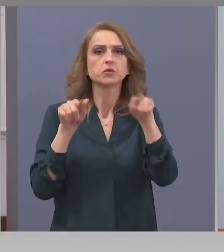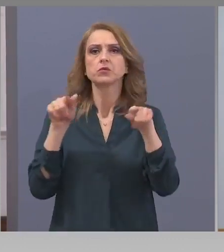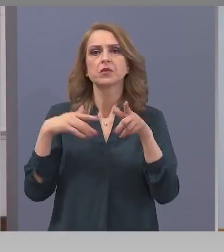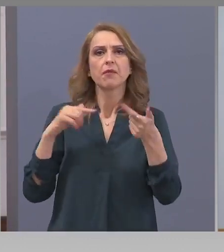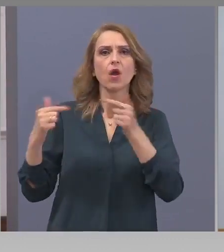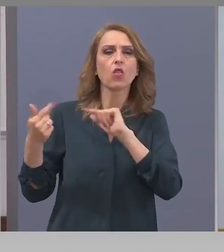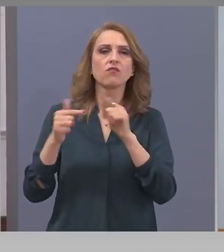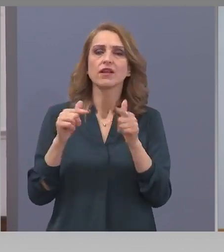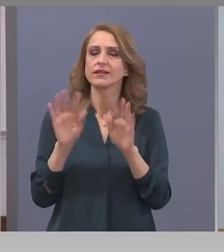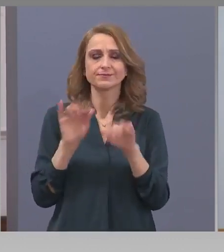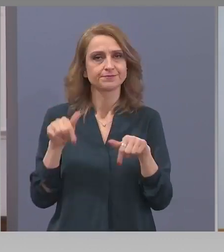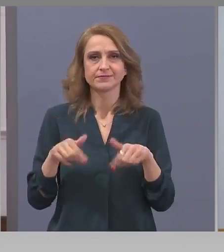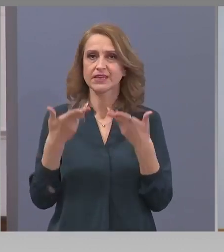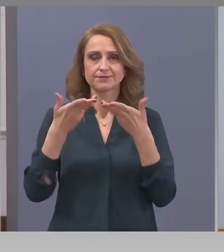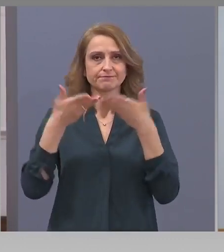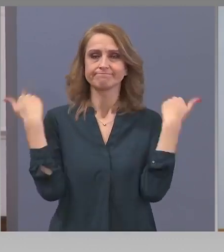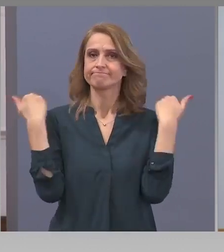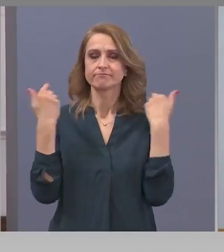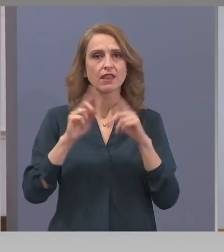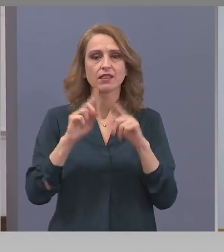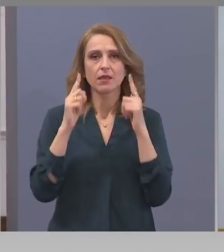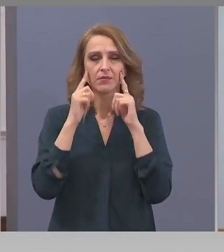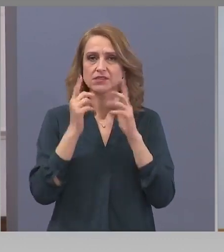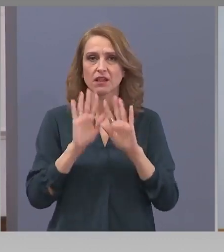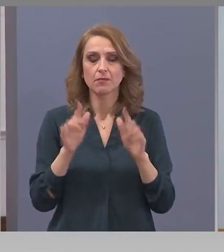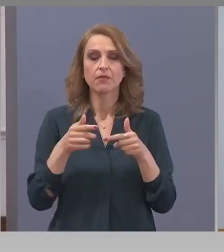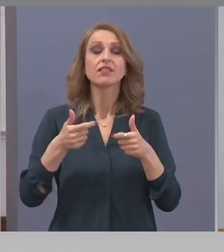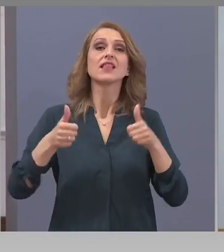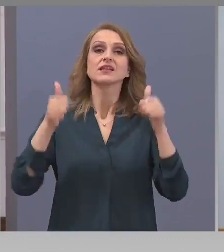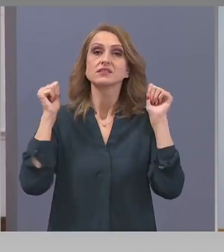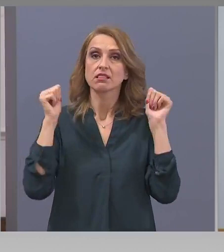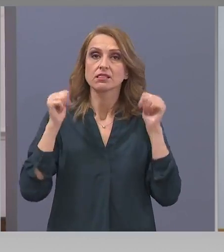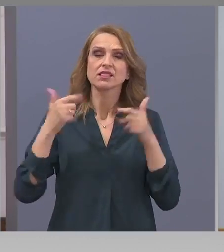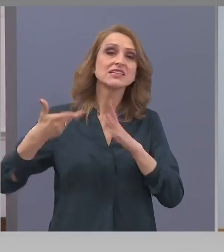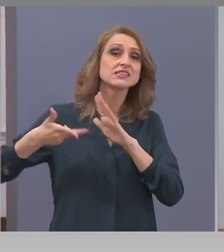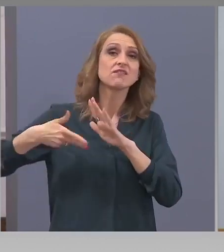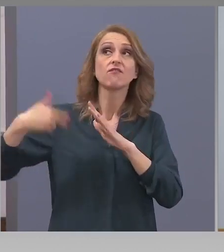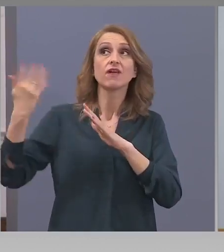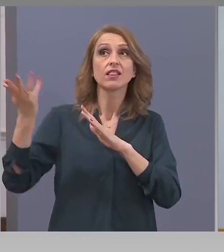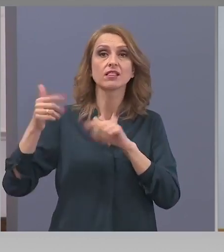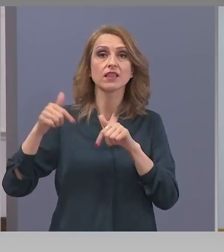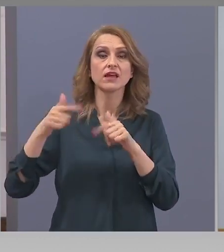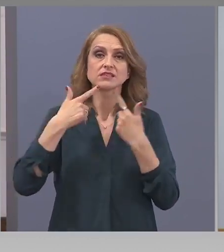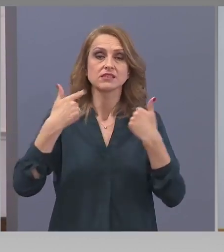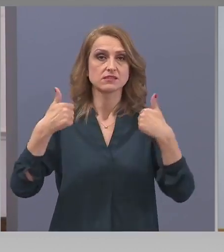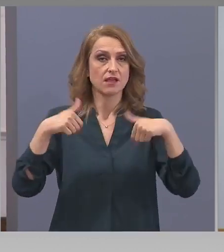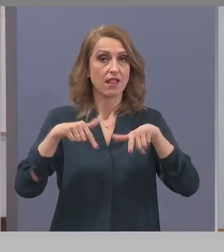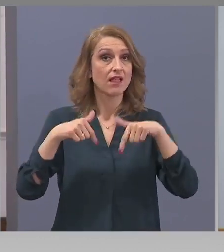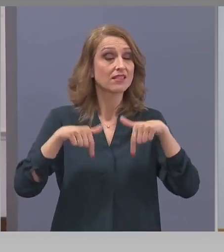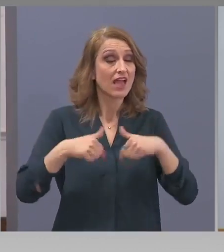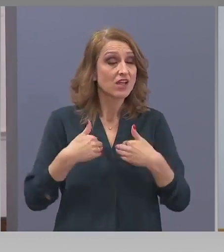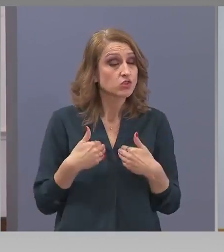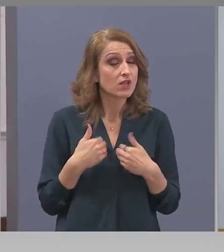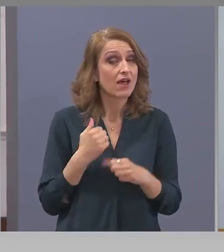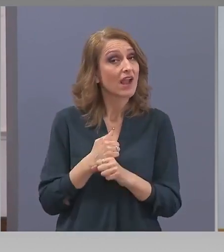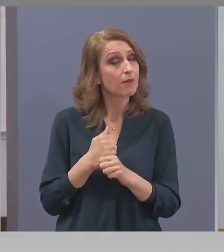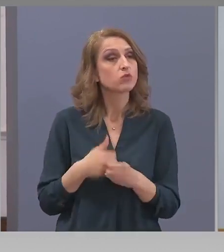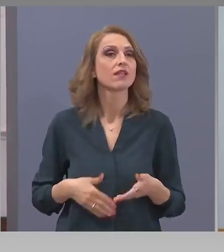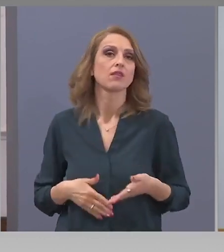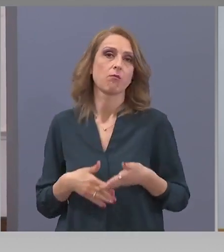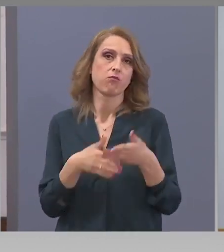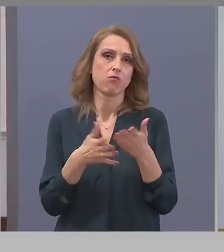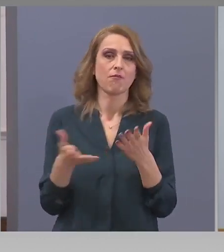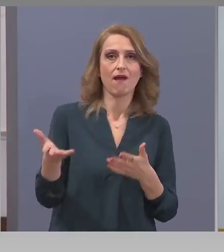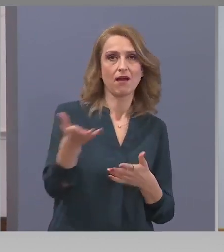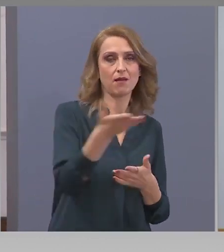Но тези конфликти в случая не са решаващи. Те са назад. Те са извън тази зала. Нашата работа е да помагаме. Повтория въпрос.